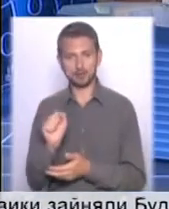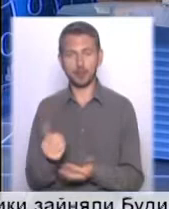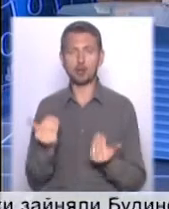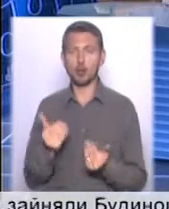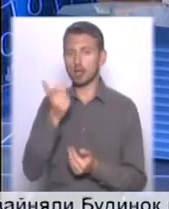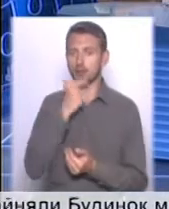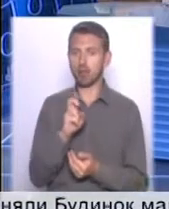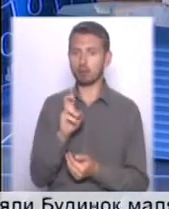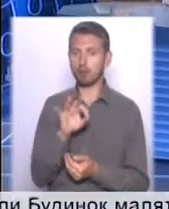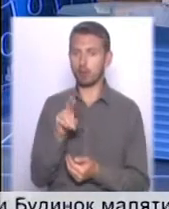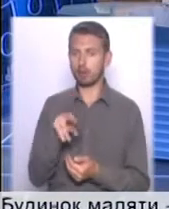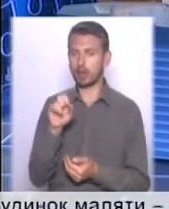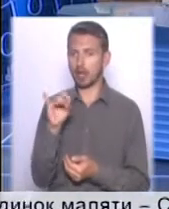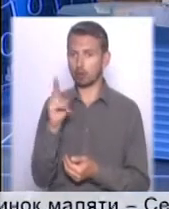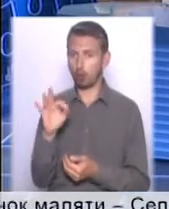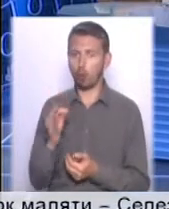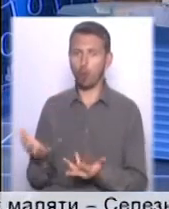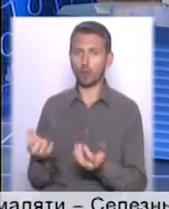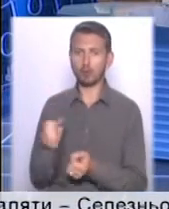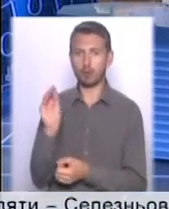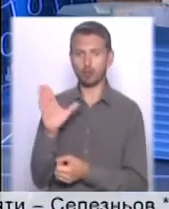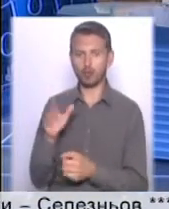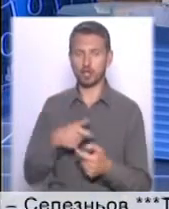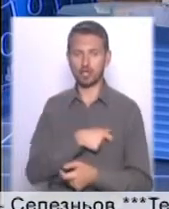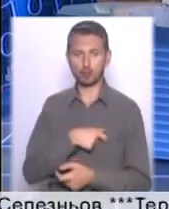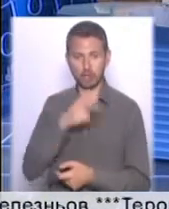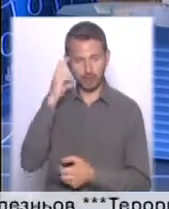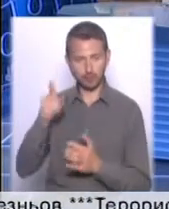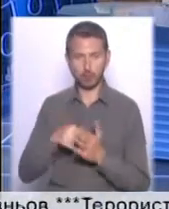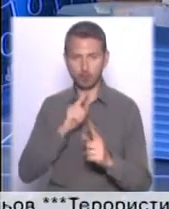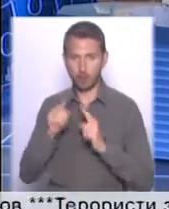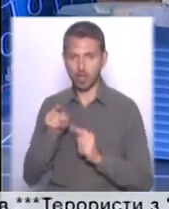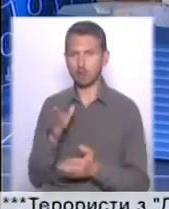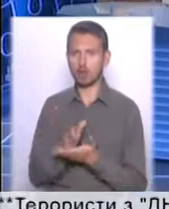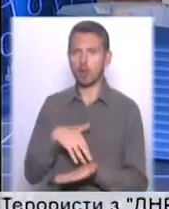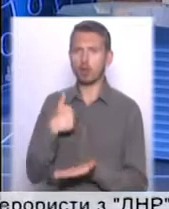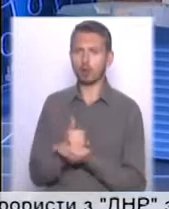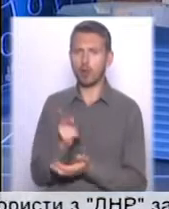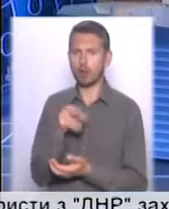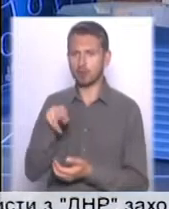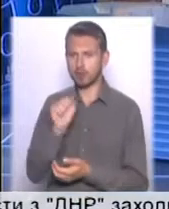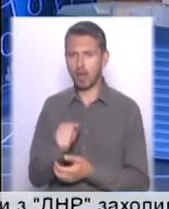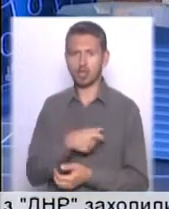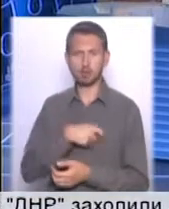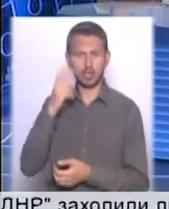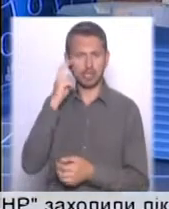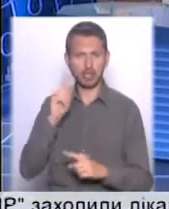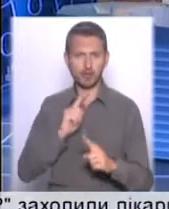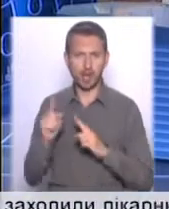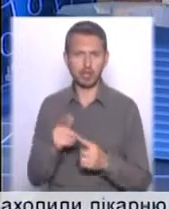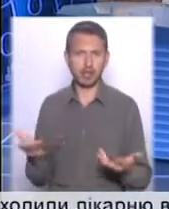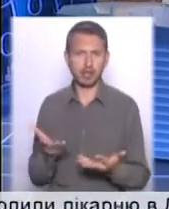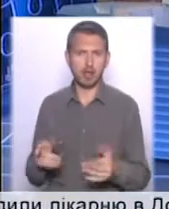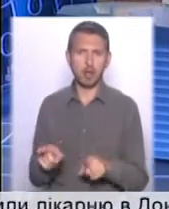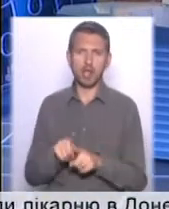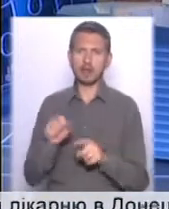Бондаренко Володимир Дмитрівич отримав посвідчення депутати Київської міської ради, він є головою КМДА, депутат Київради. Якось так, воно